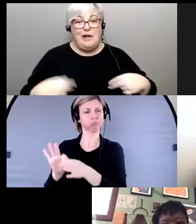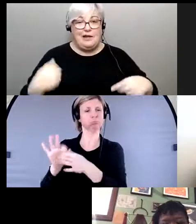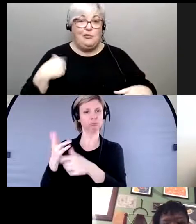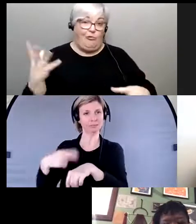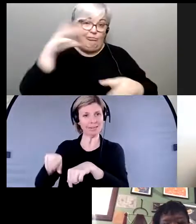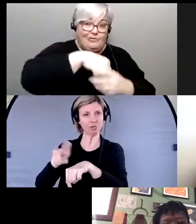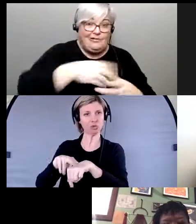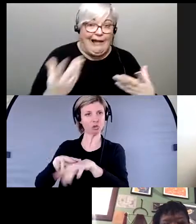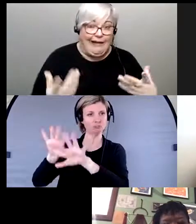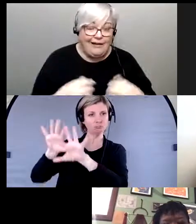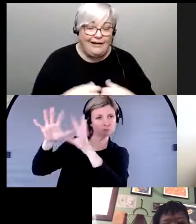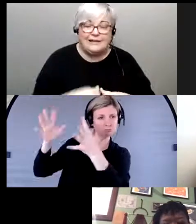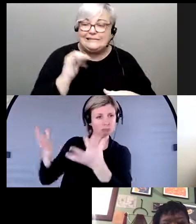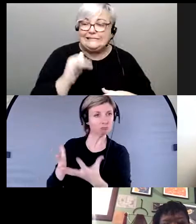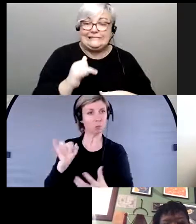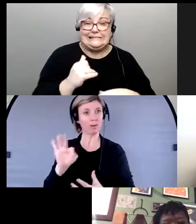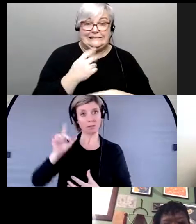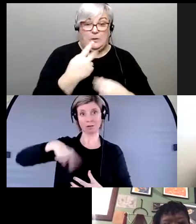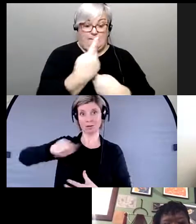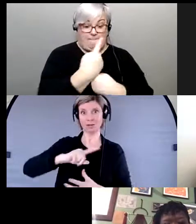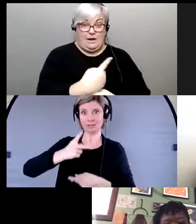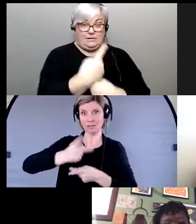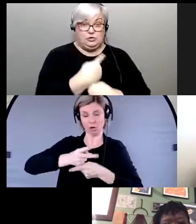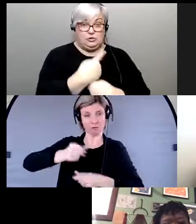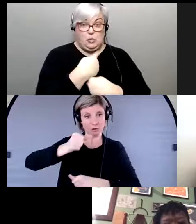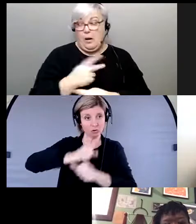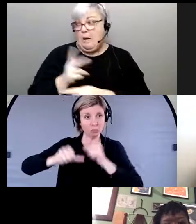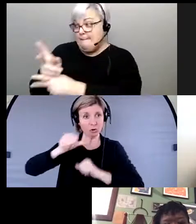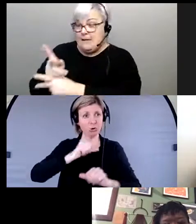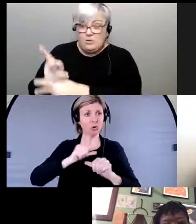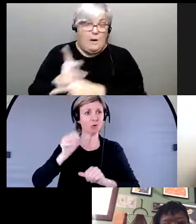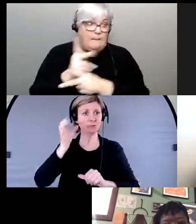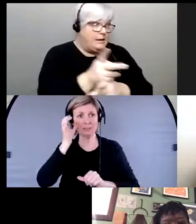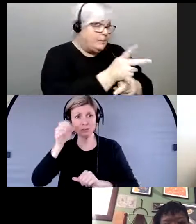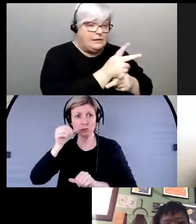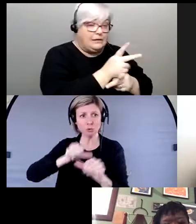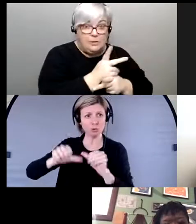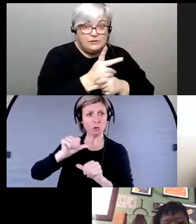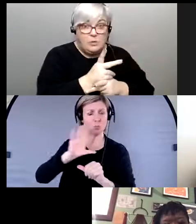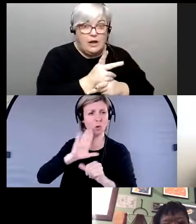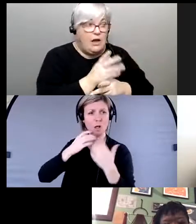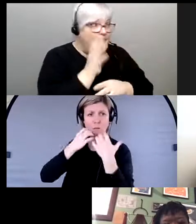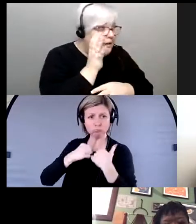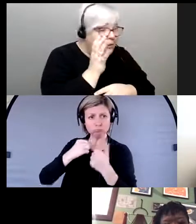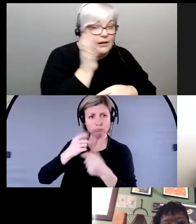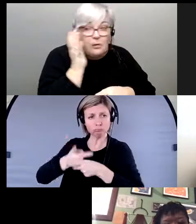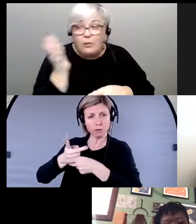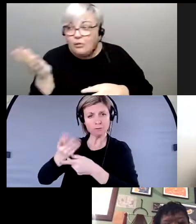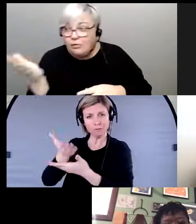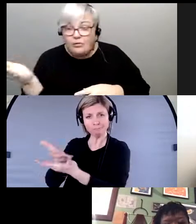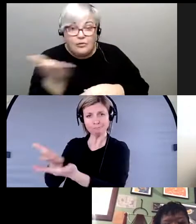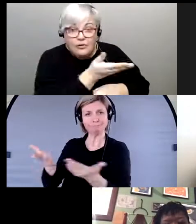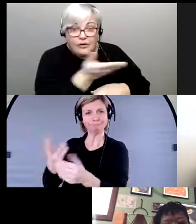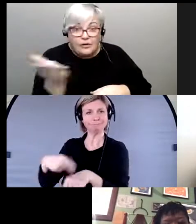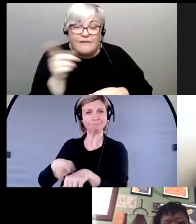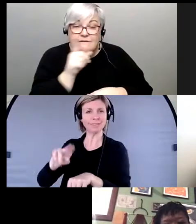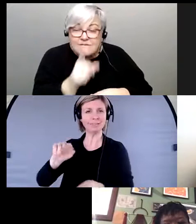et donc si on prend soin de nous et des personnes autour de nous qu'on écoute et qu'on écoute